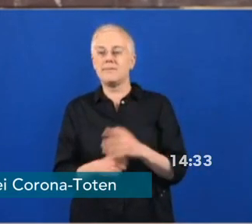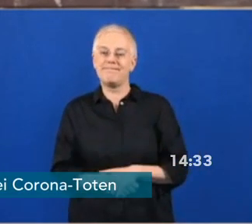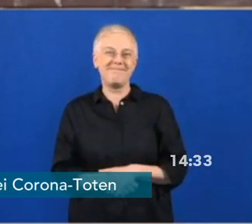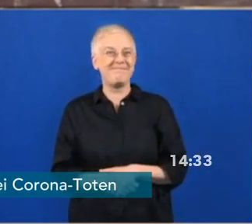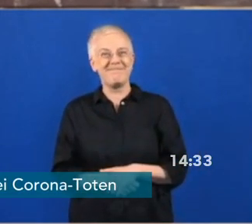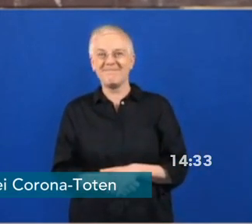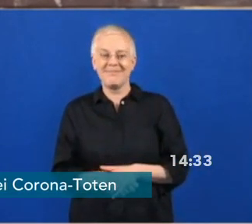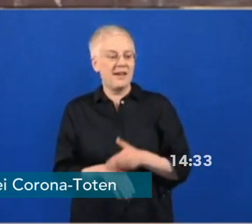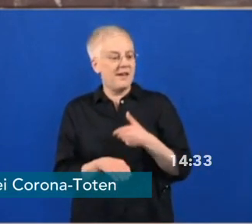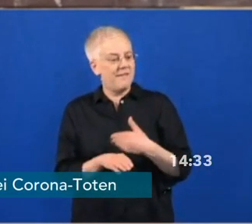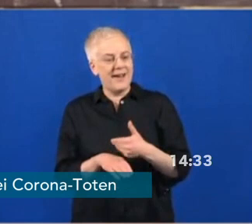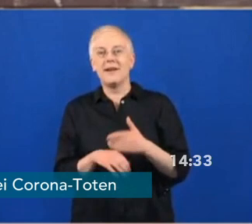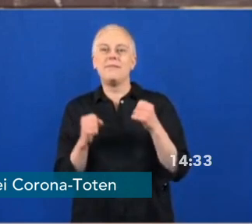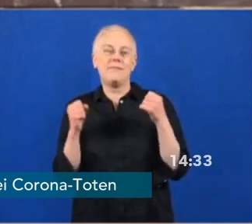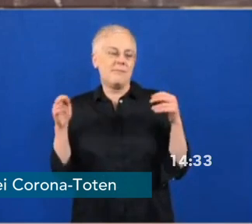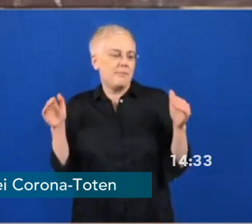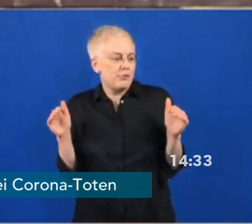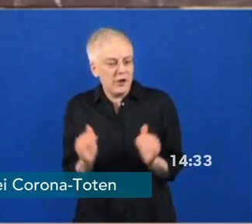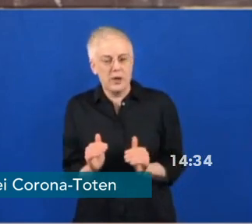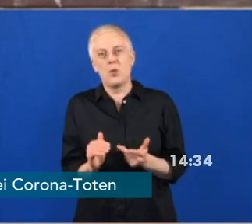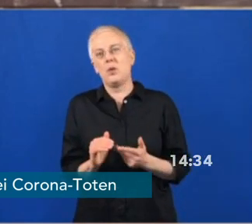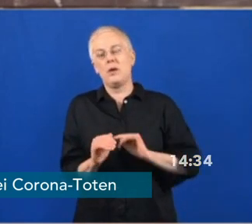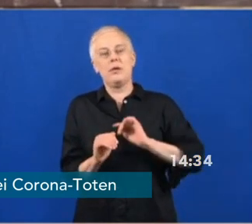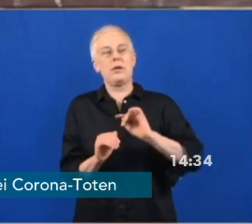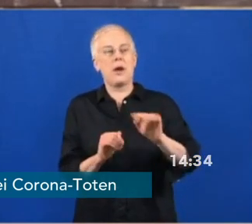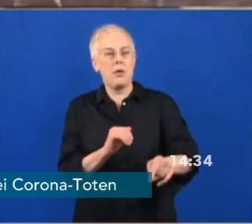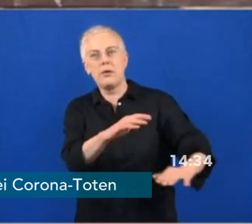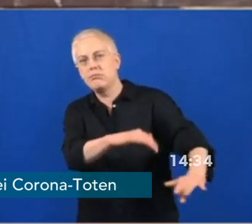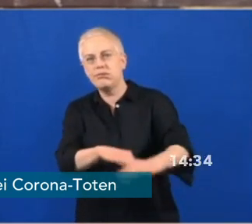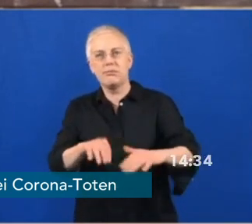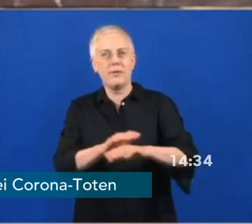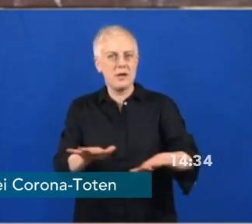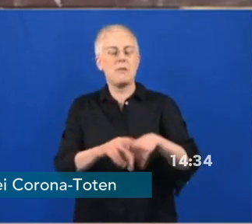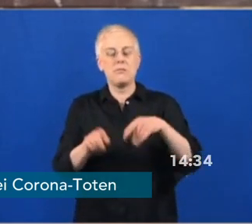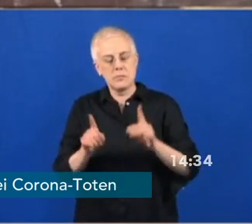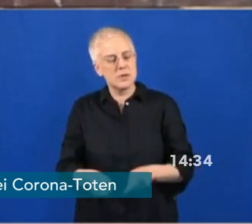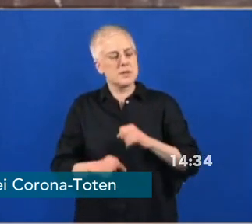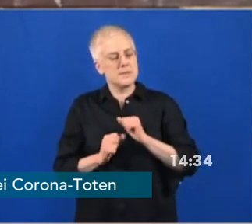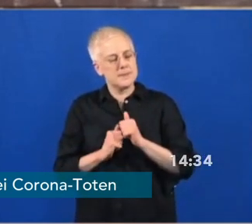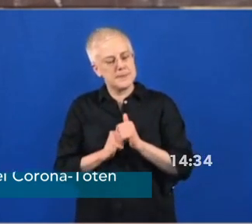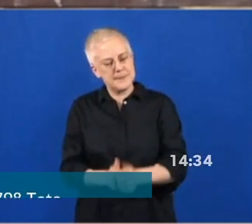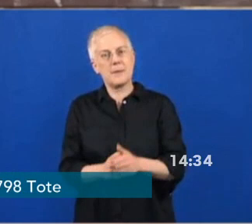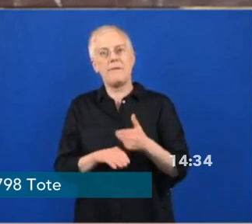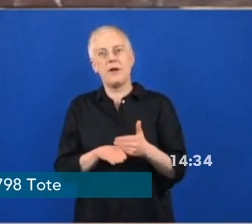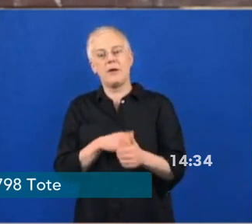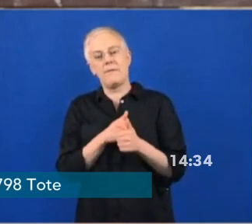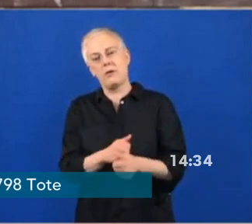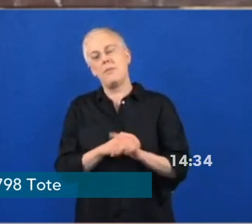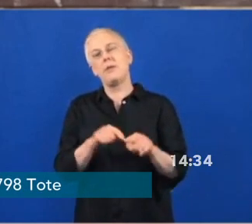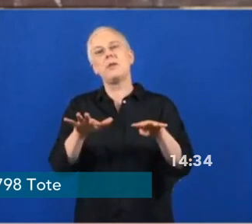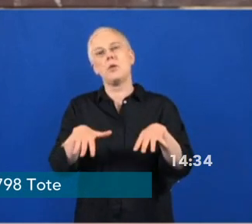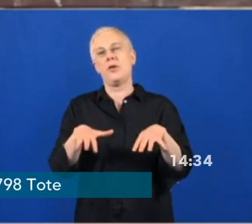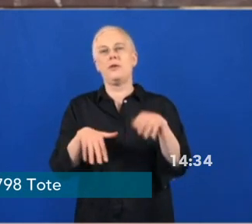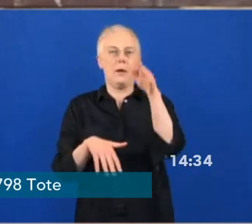bisherigen Beschränkungen aufrechterhalten, mindestens bis zum 19.04. Wie es ab 20.04. weitergeht,